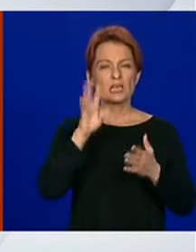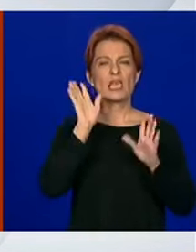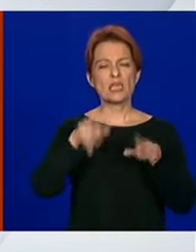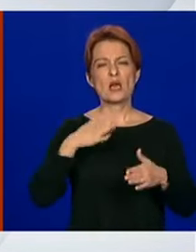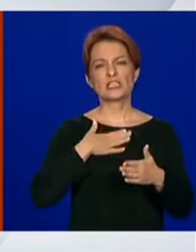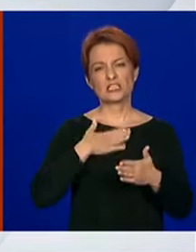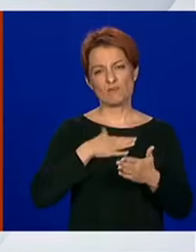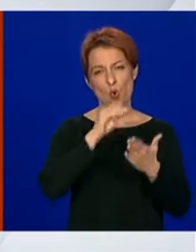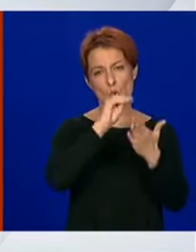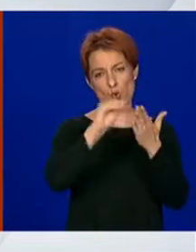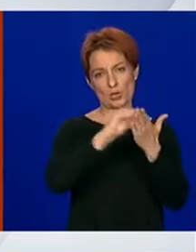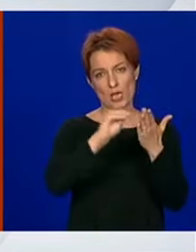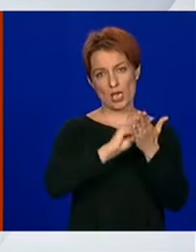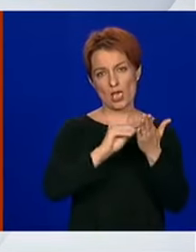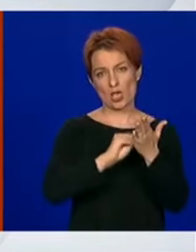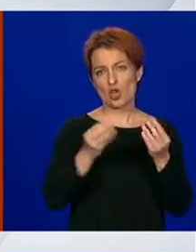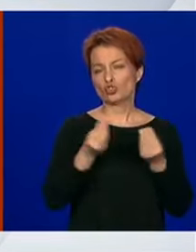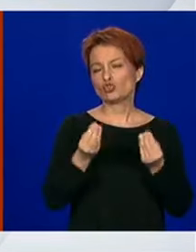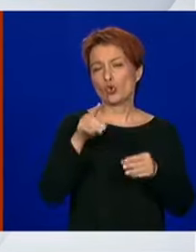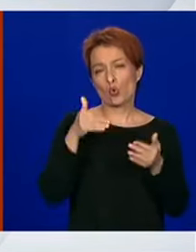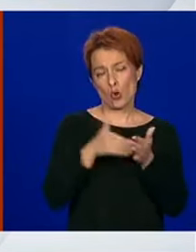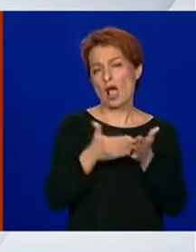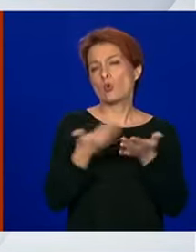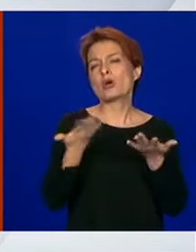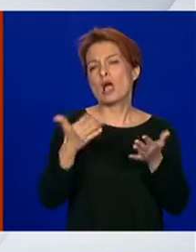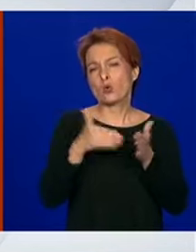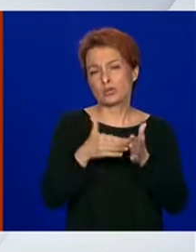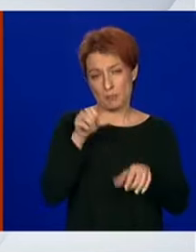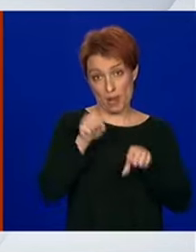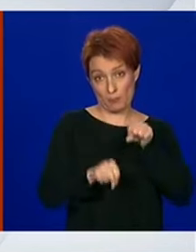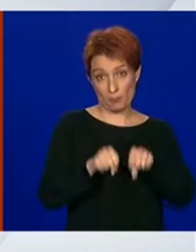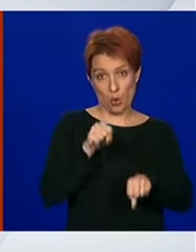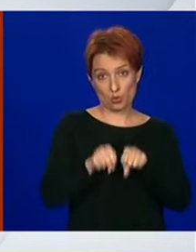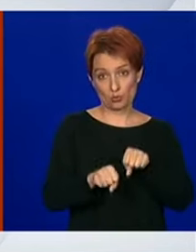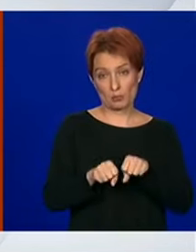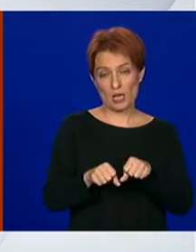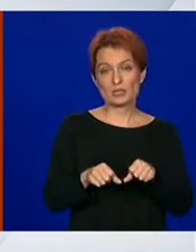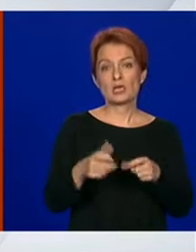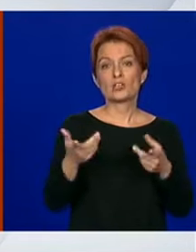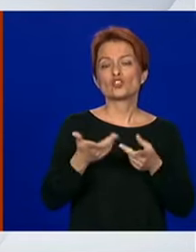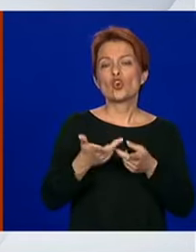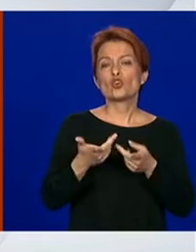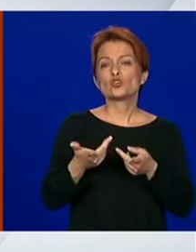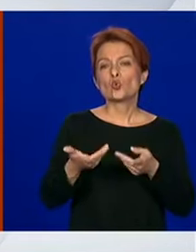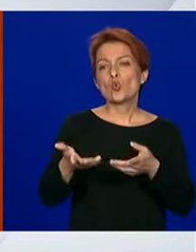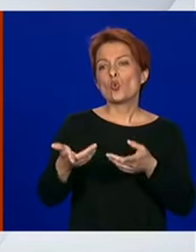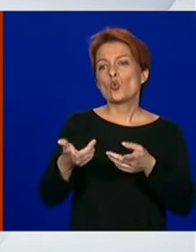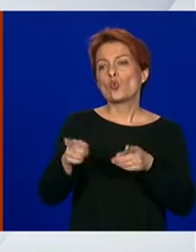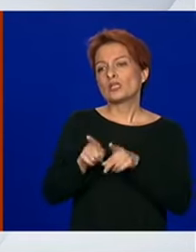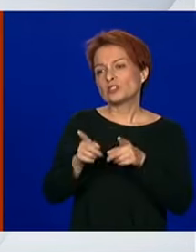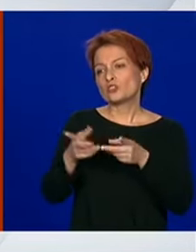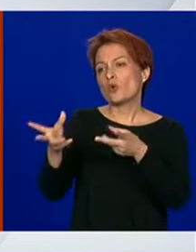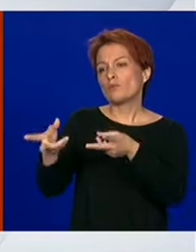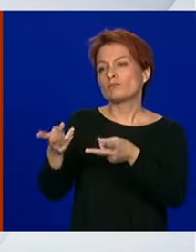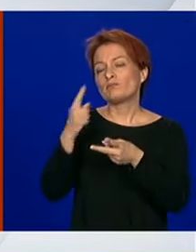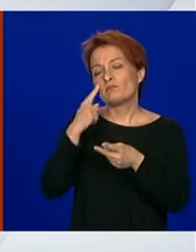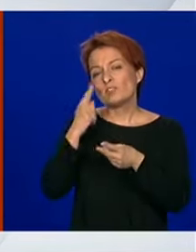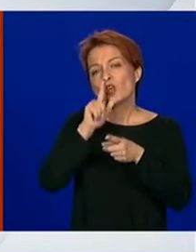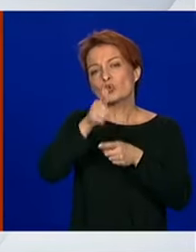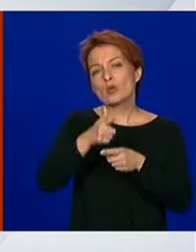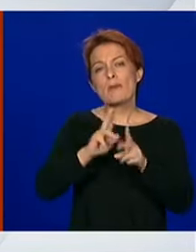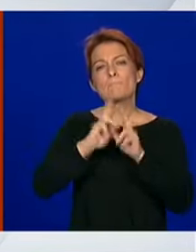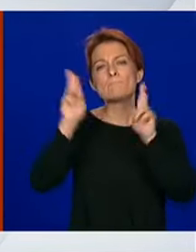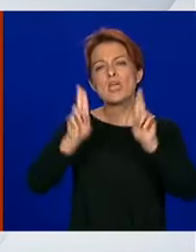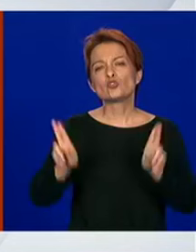standardne operativne postupke koje su preuzeli od ajate, dakle, od Međunarodnog udruženja